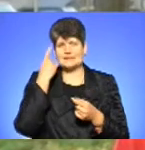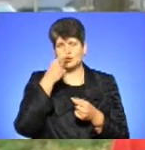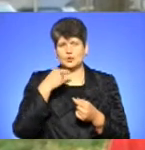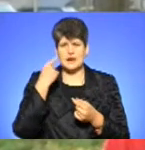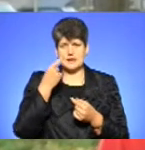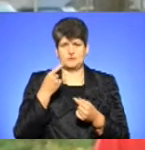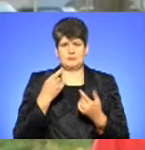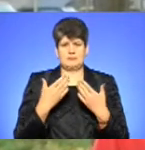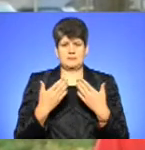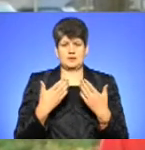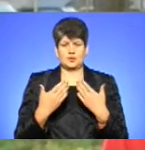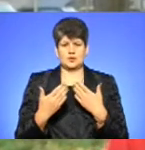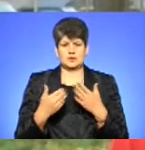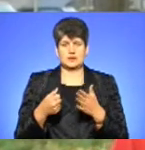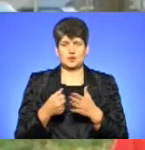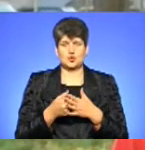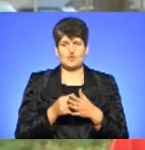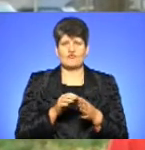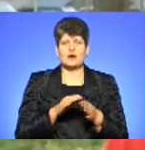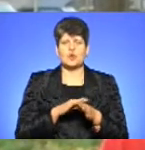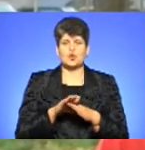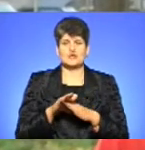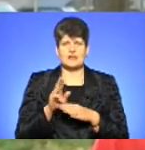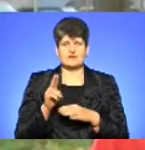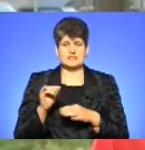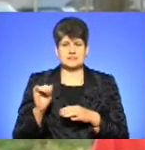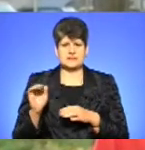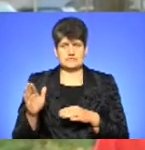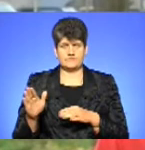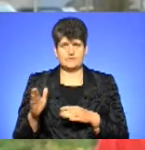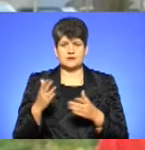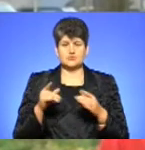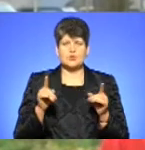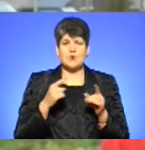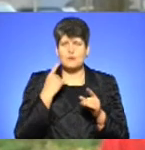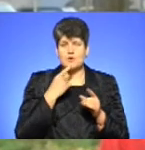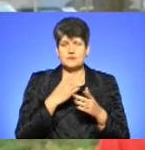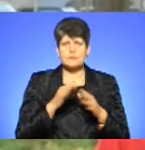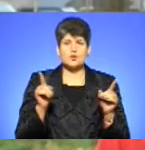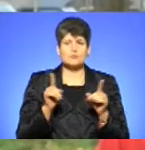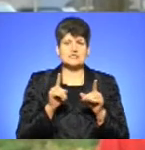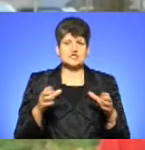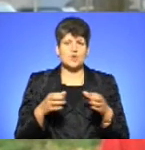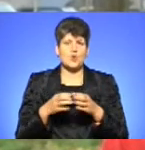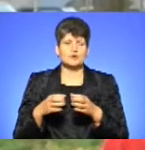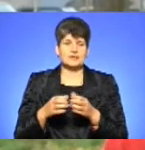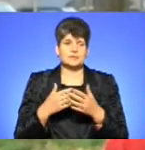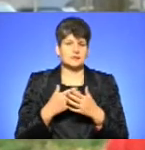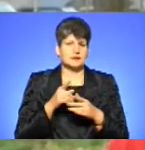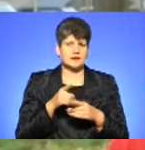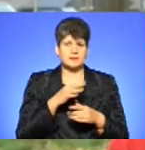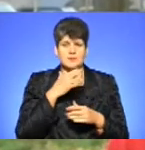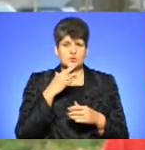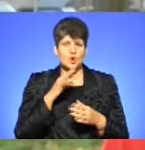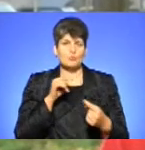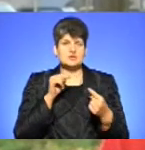підходити до виконавців, якщо мова йде про музичні колективи. Для прикладу, є багато опозиційних